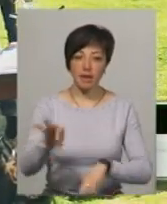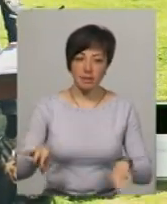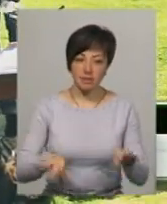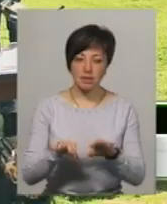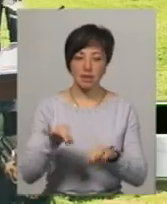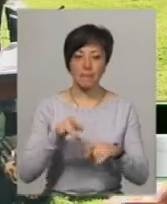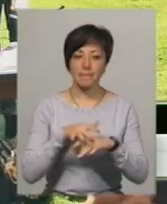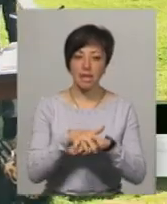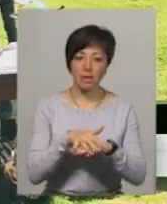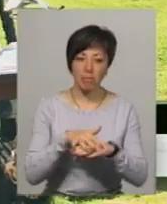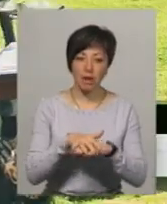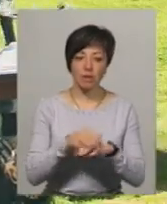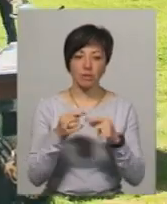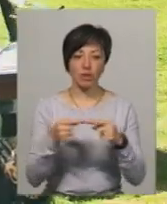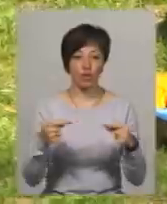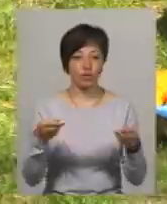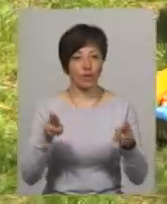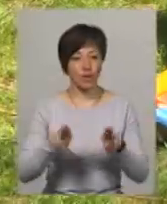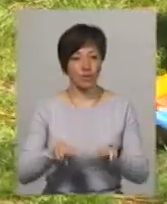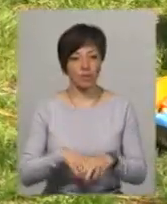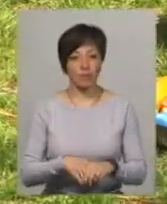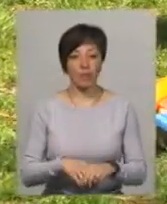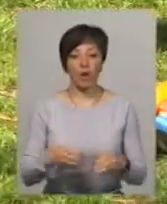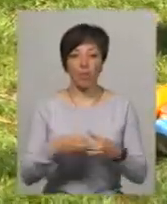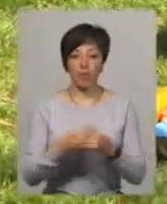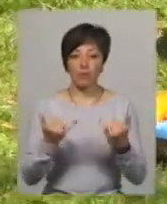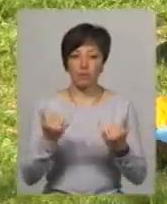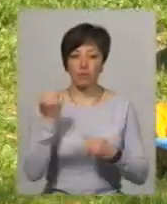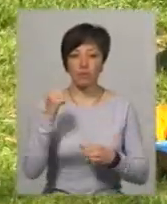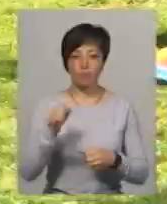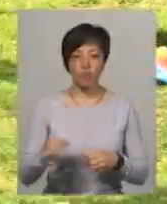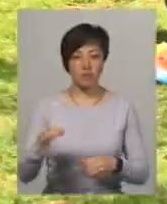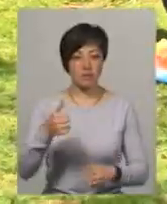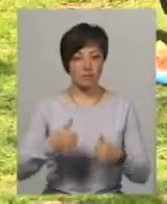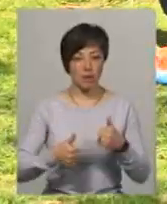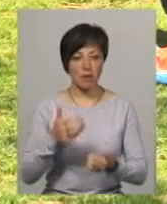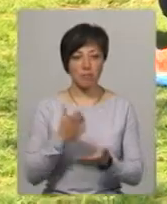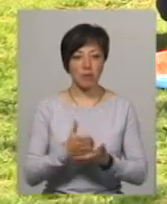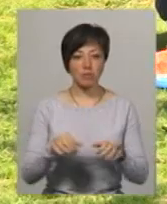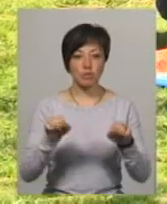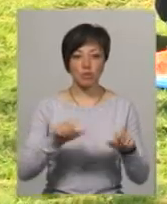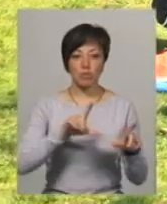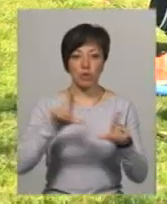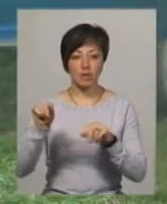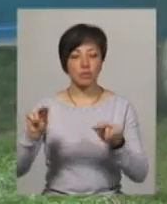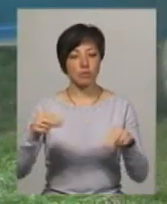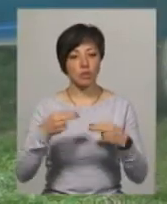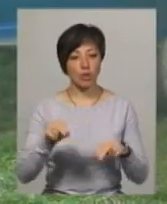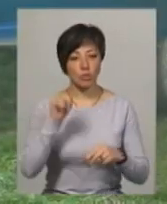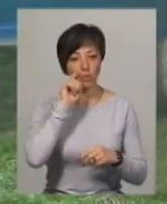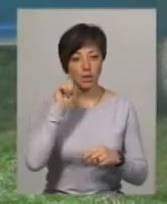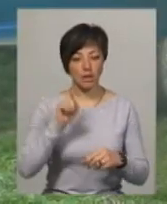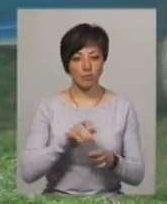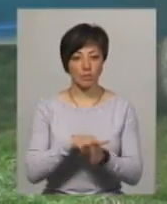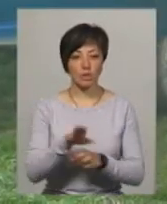і математику, і то все решта. Команда, яка сьогодні переможе на обласних змаганнях, матиме можливість поїхати на чемпіонат України, який